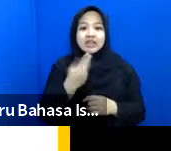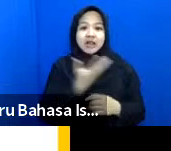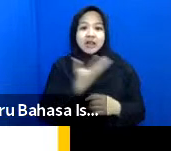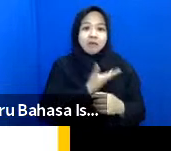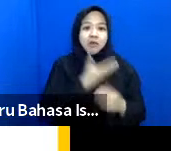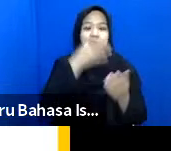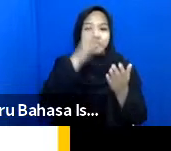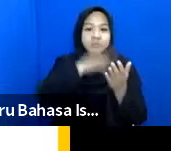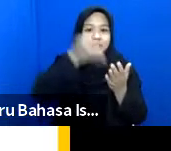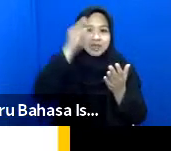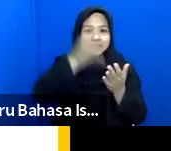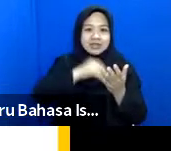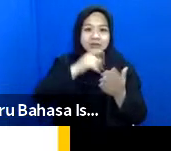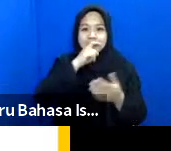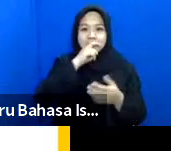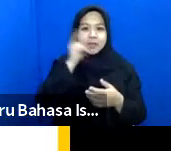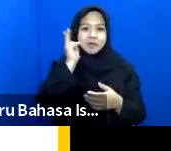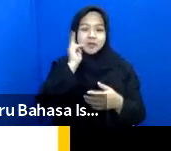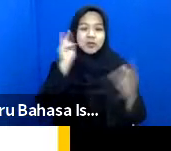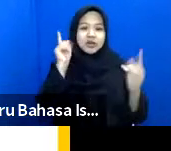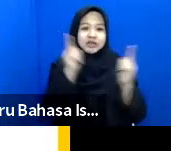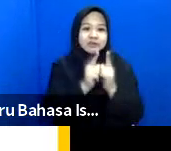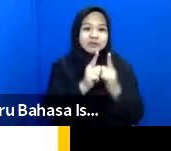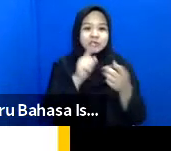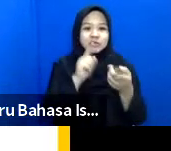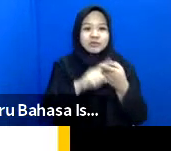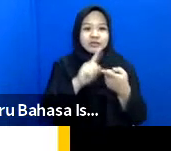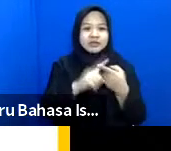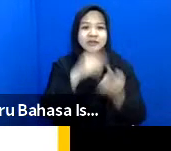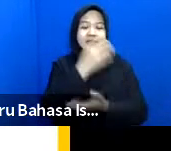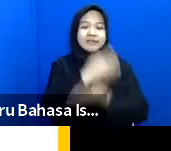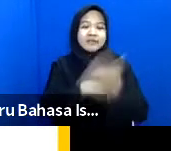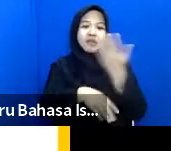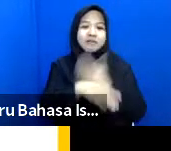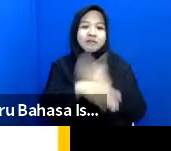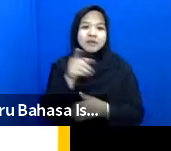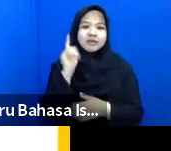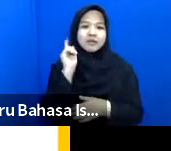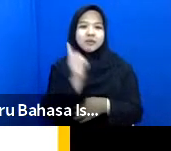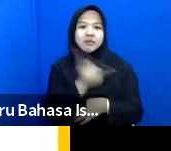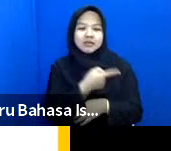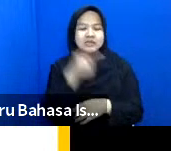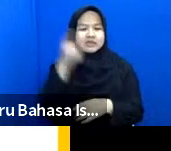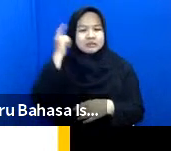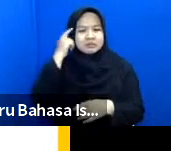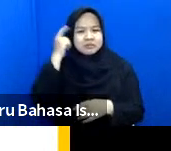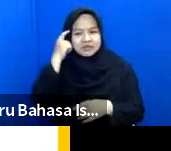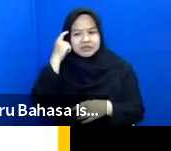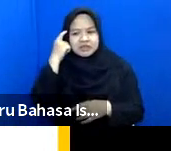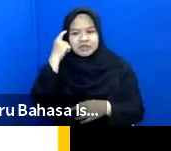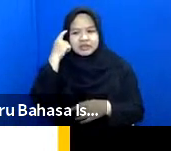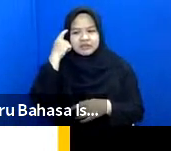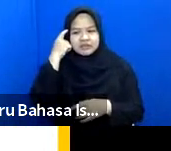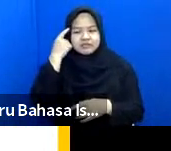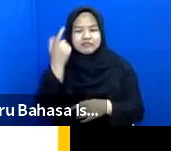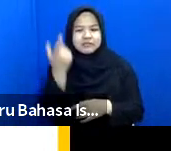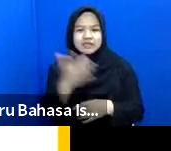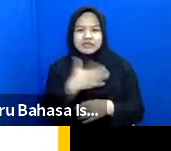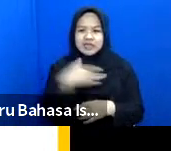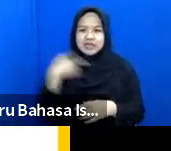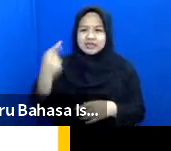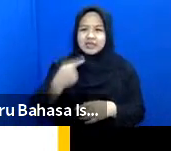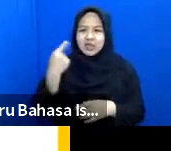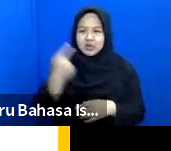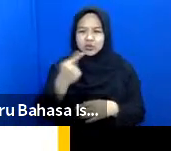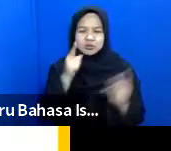ketika Bapak Ibu bertemu dengan teman-teman di Fabel pasti yang terpikirkan yang saya selalu